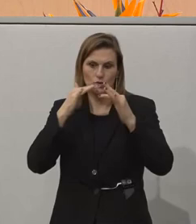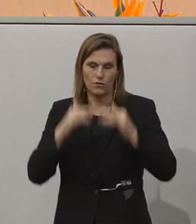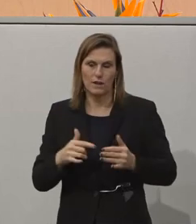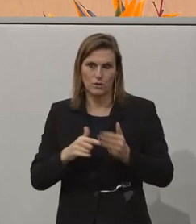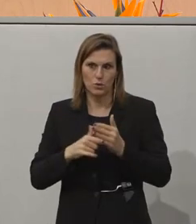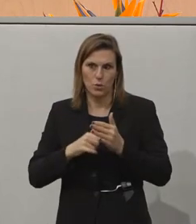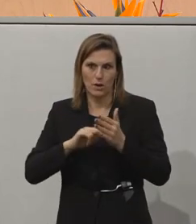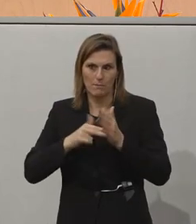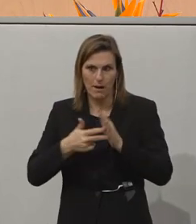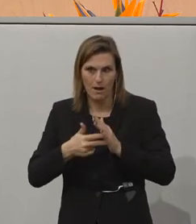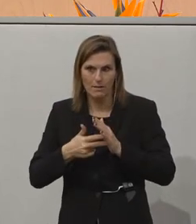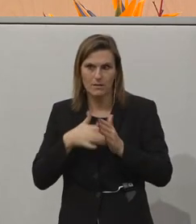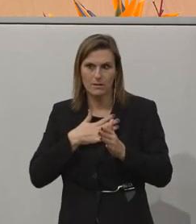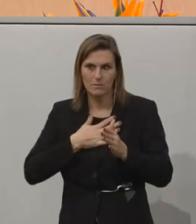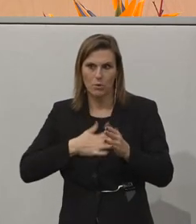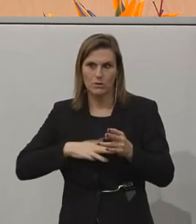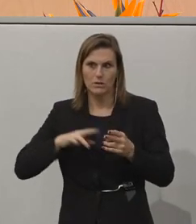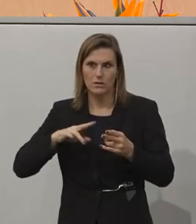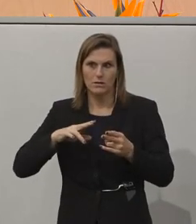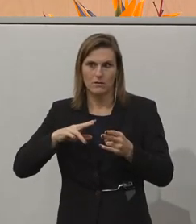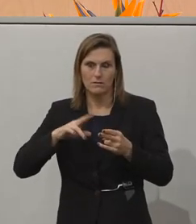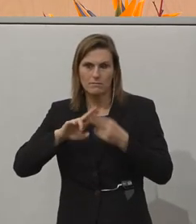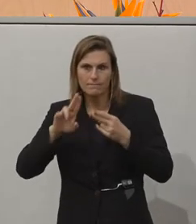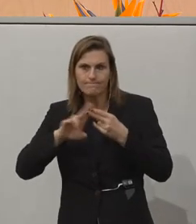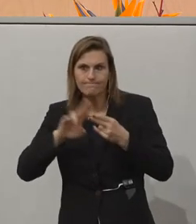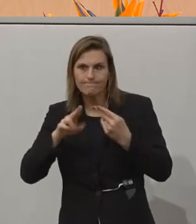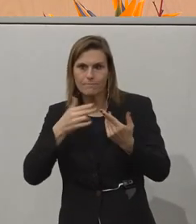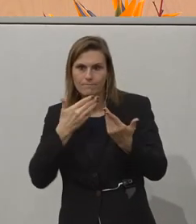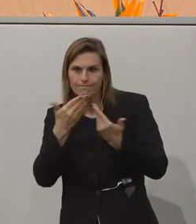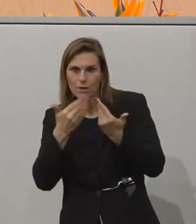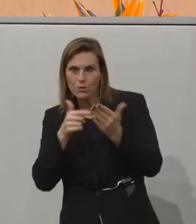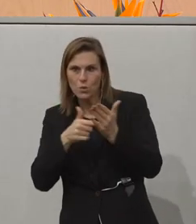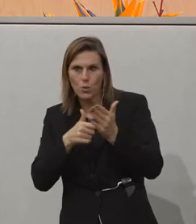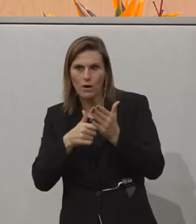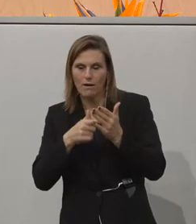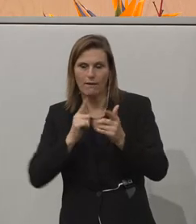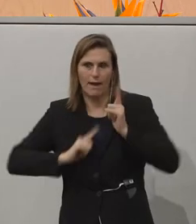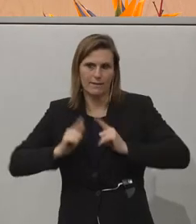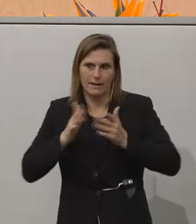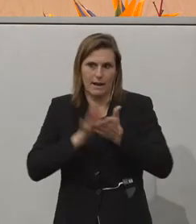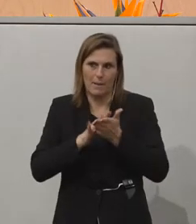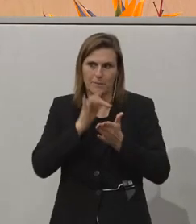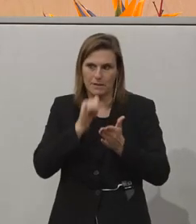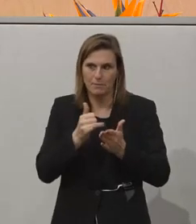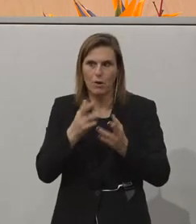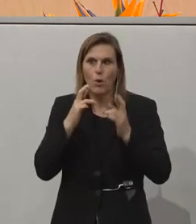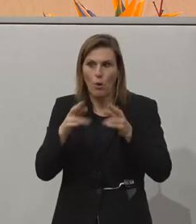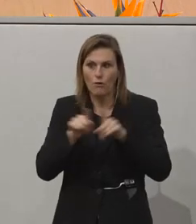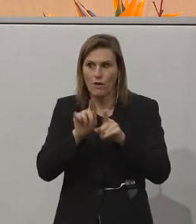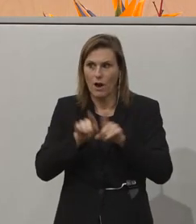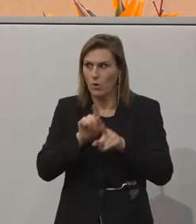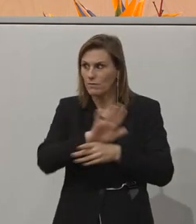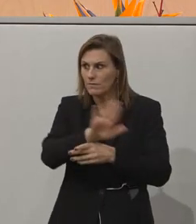mit ihm gerne unterhalten, hat leider dann nicht geklappt, hätten wir Ihnen auch gerne präsentiert. Aber wir hoffen natürlich auf Ihr Verständnis, dass